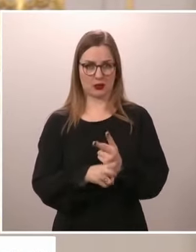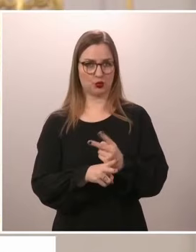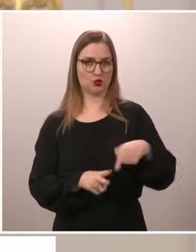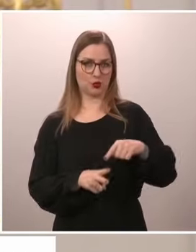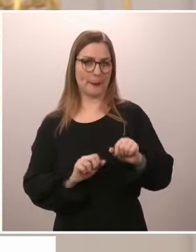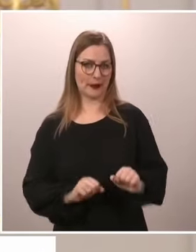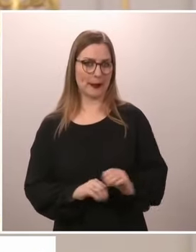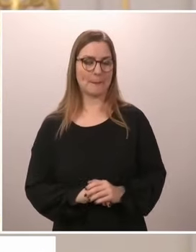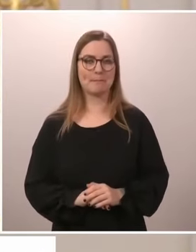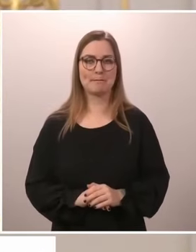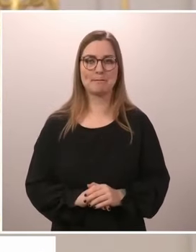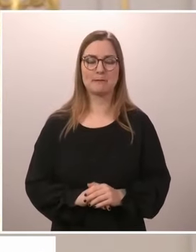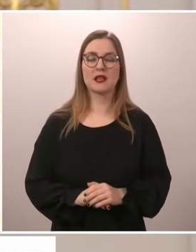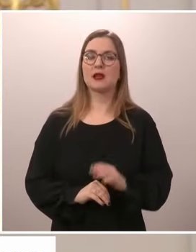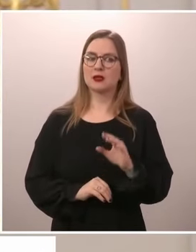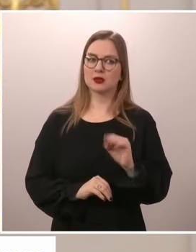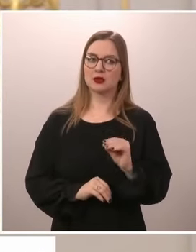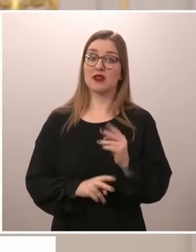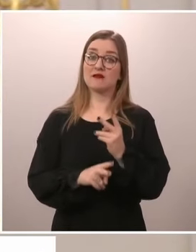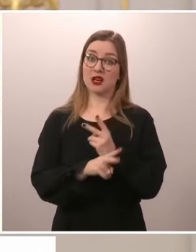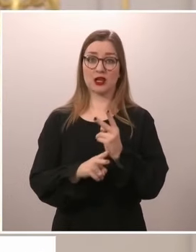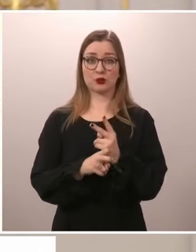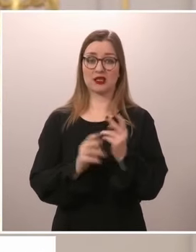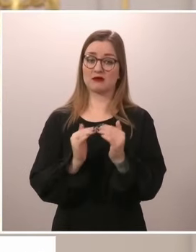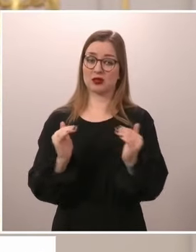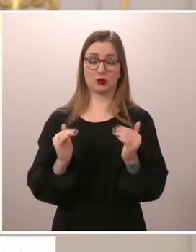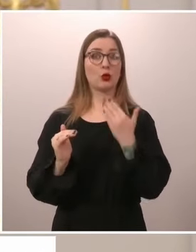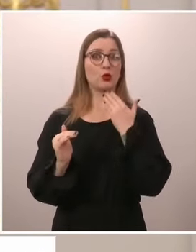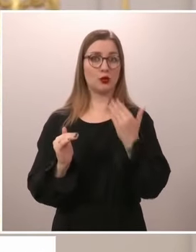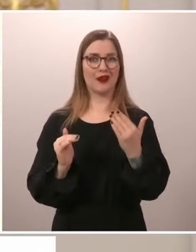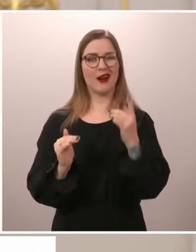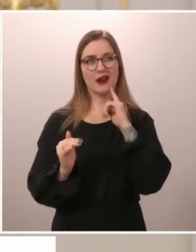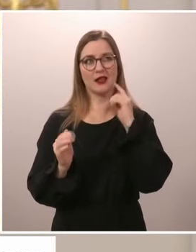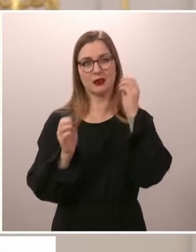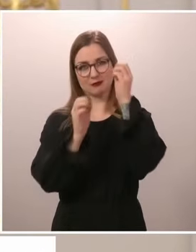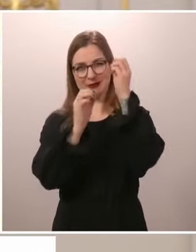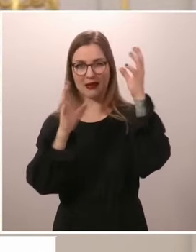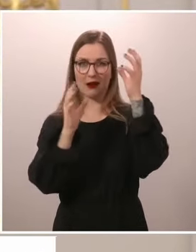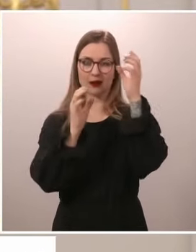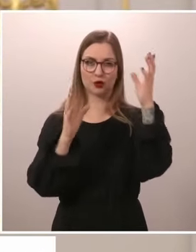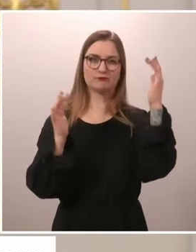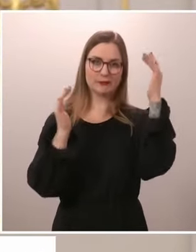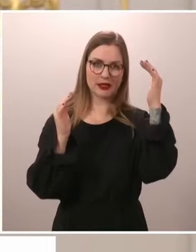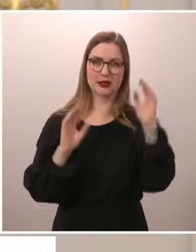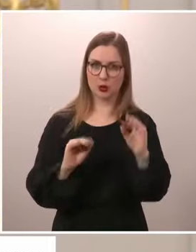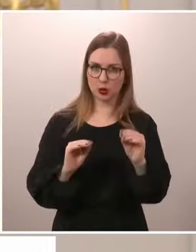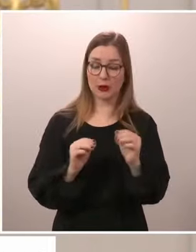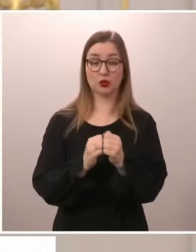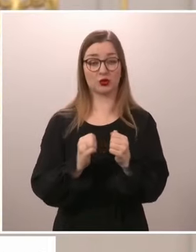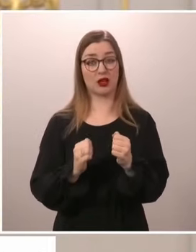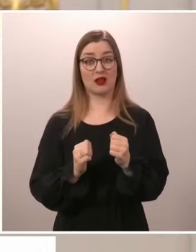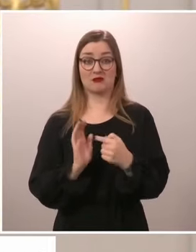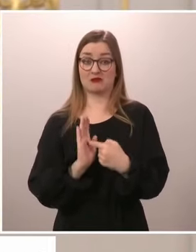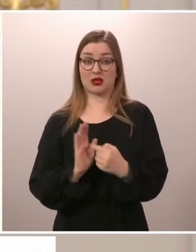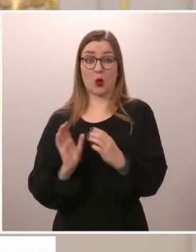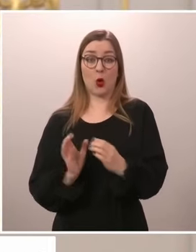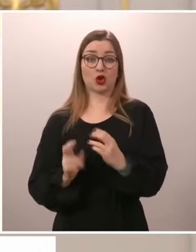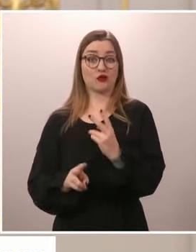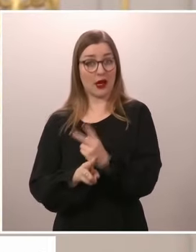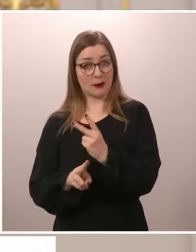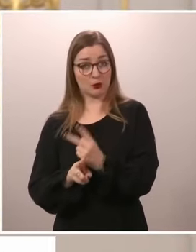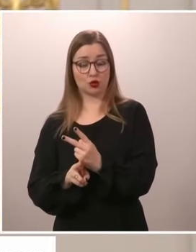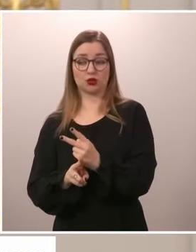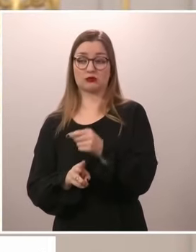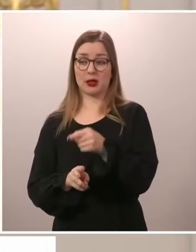Mun mielestä meidän varautumisen aste on hyvä, skenaarioita pitää aina katsoa, mutta meidän varautumisen aste on siis, kun me lähdetään huoltovarmuudesta eteenpäin